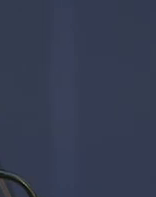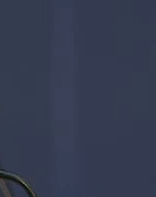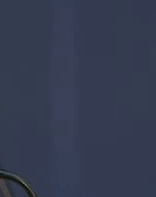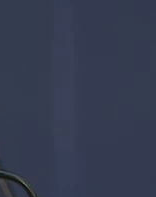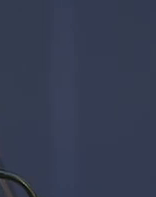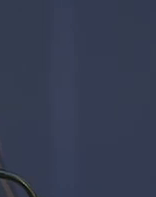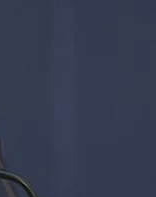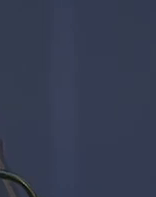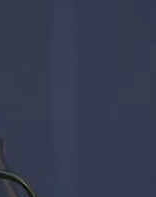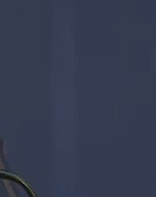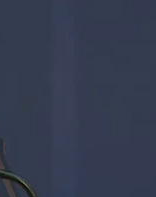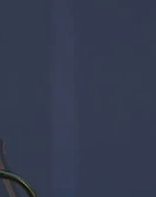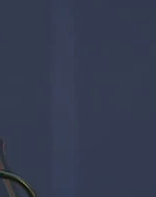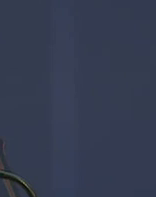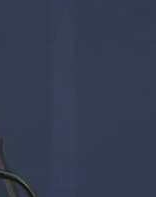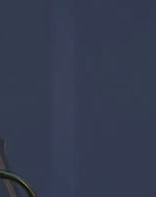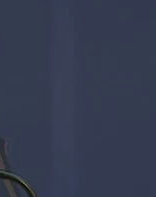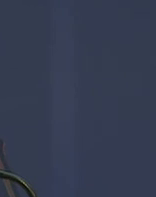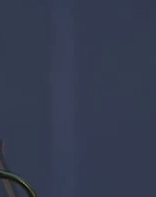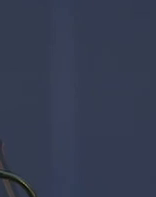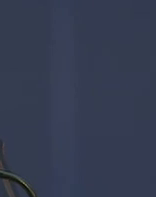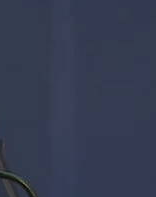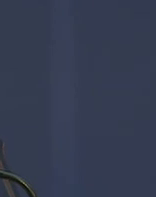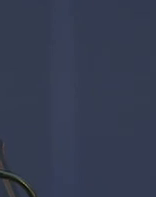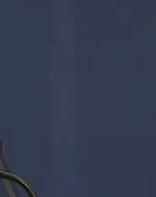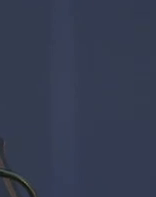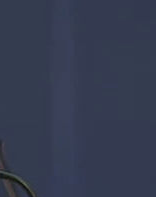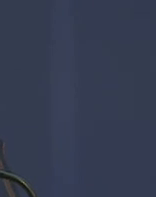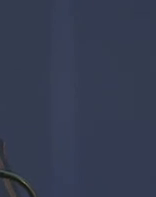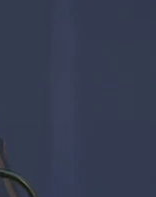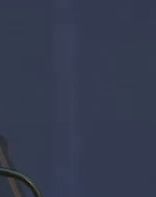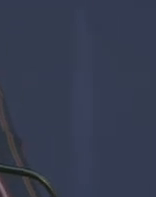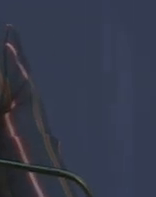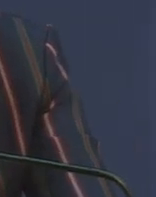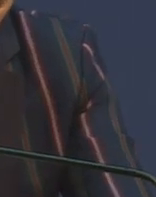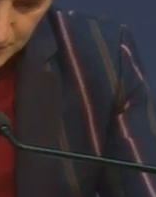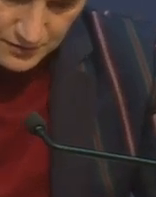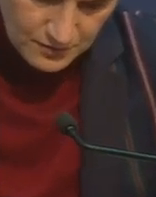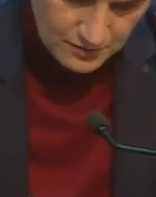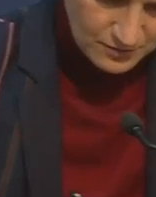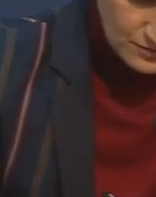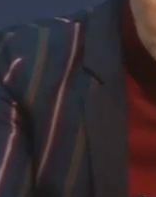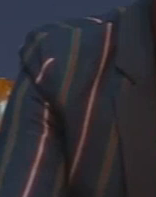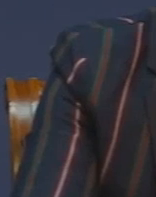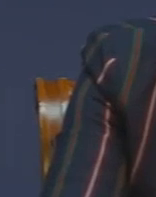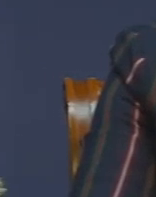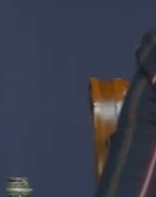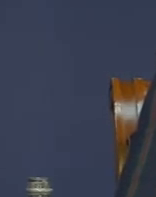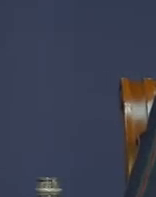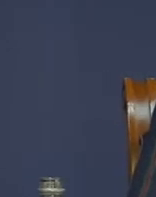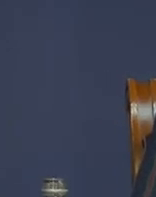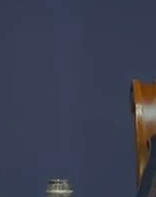prečati ja ću pokušati da budem što kraći da ne bih ponavljao znači i mi zdravstveni radnici